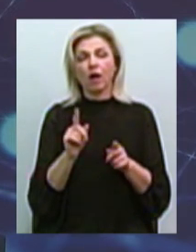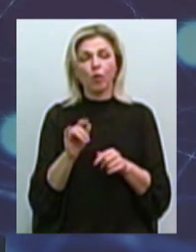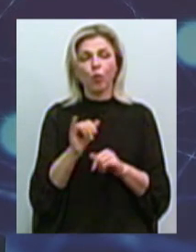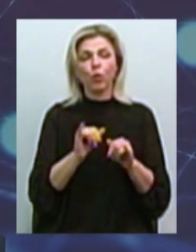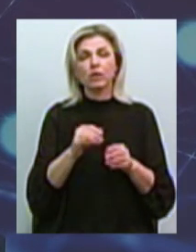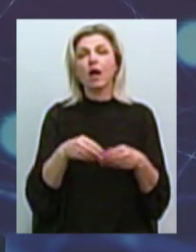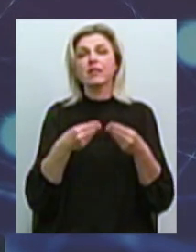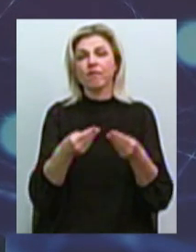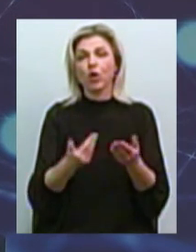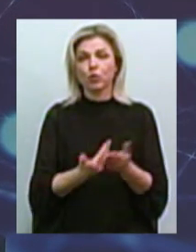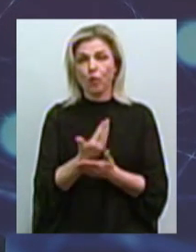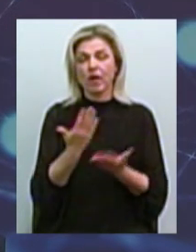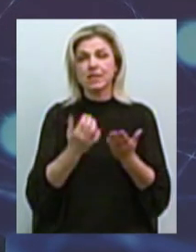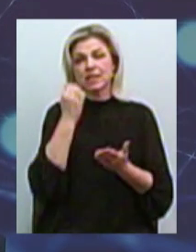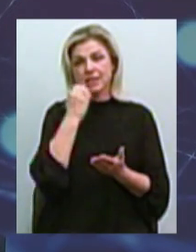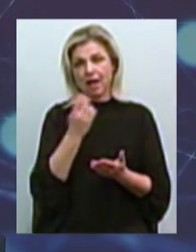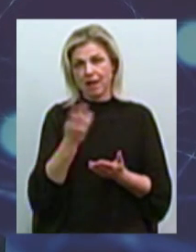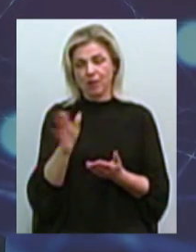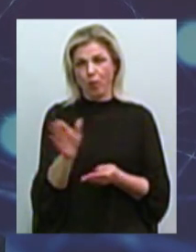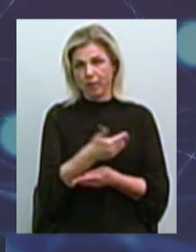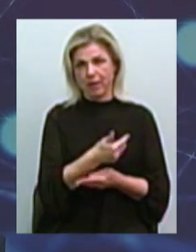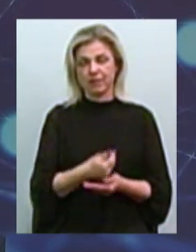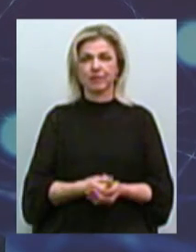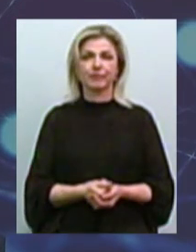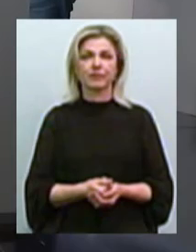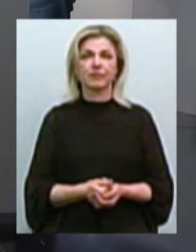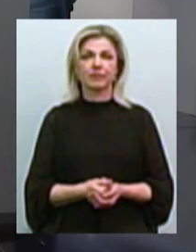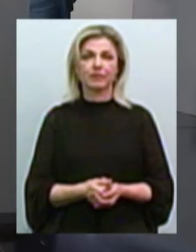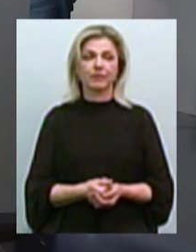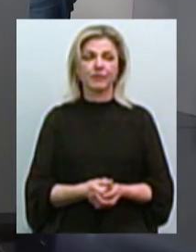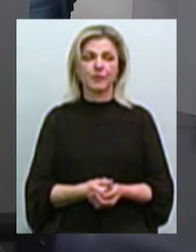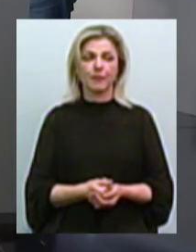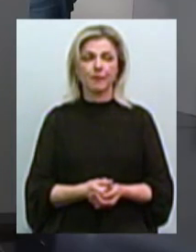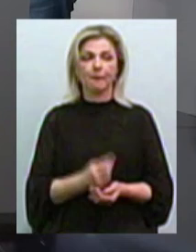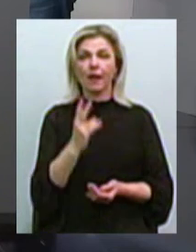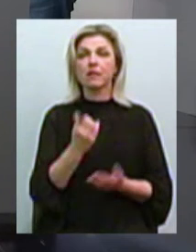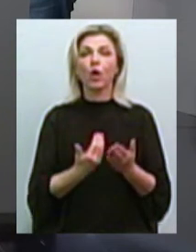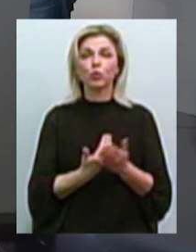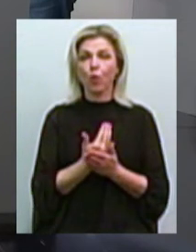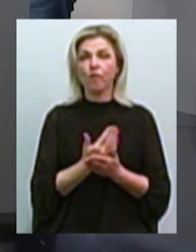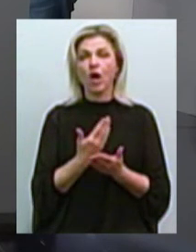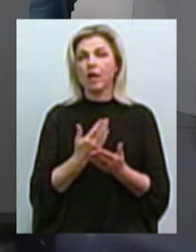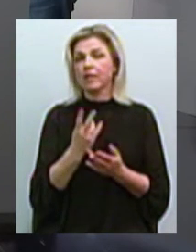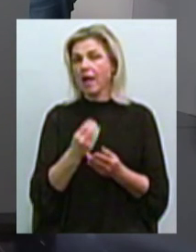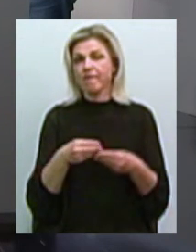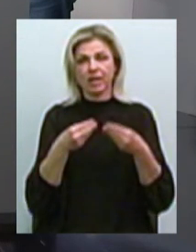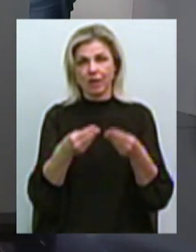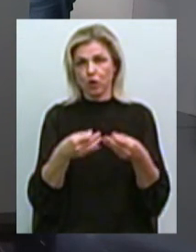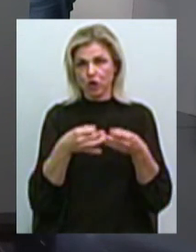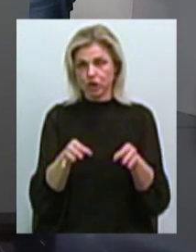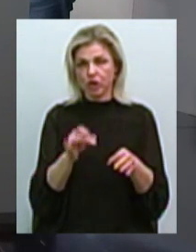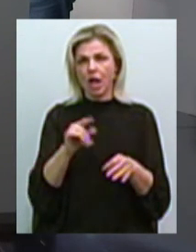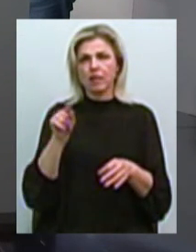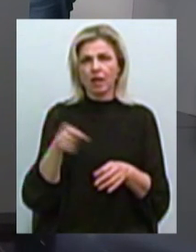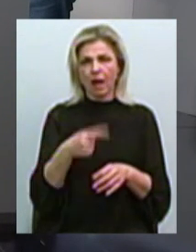выдавати нових? То есть старих треба убирати. Впоратися со старими, Да, на сток много, що на нових почти не видається. І требувати